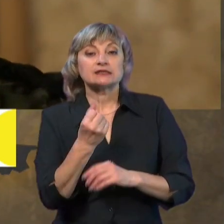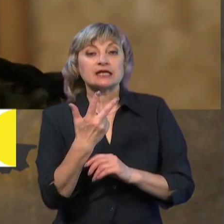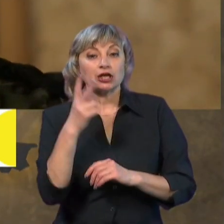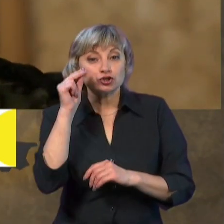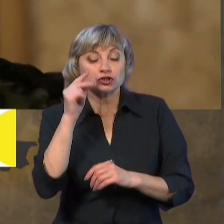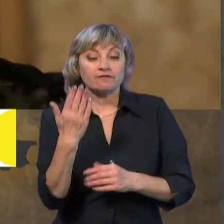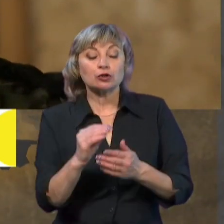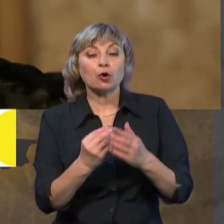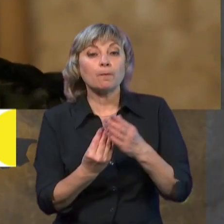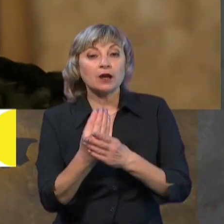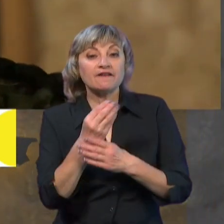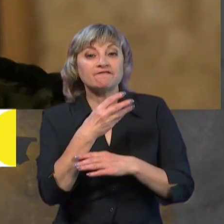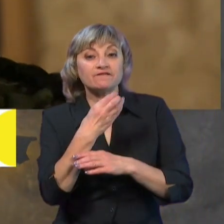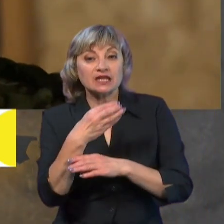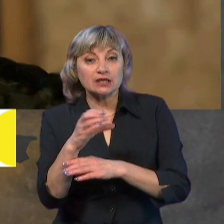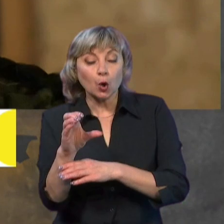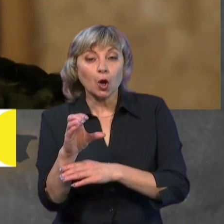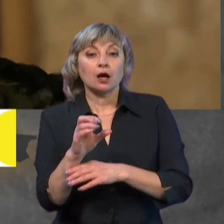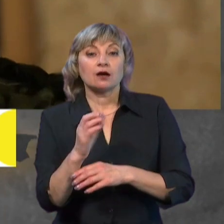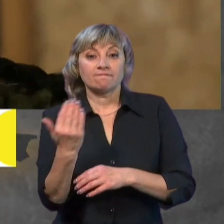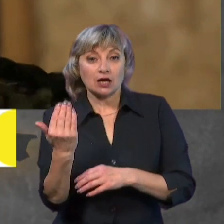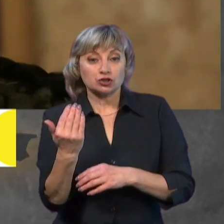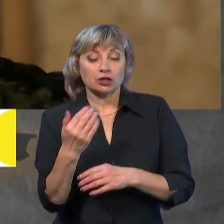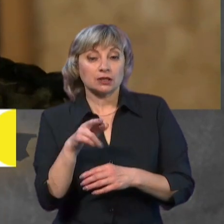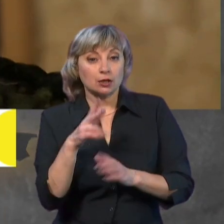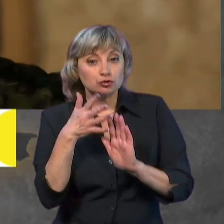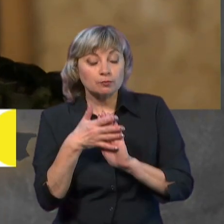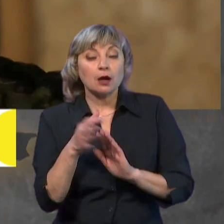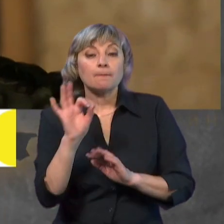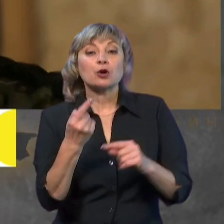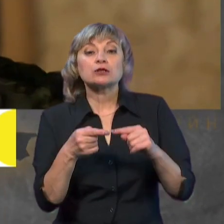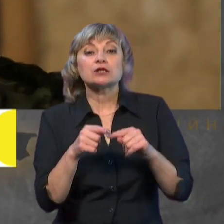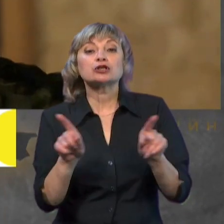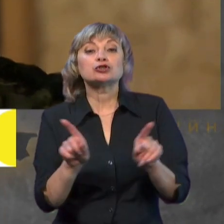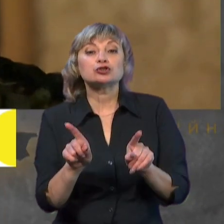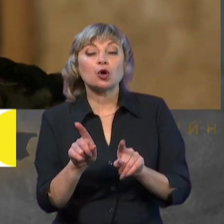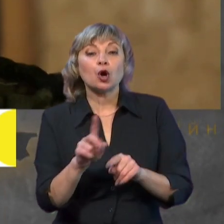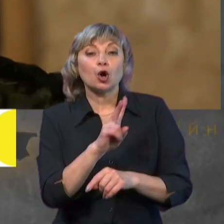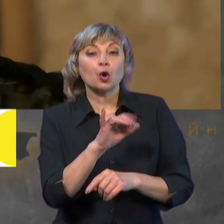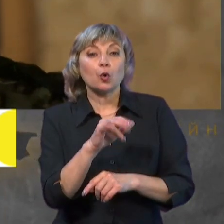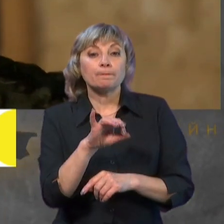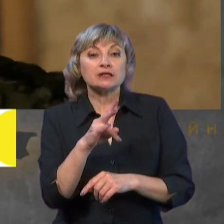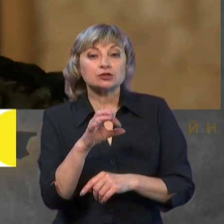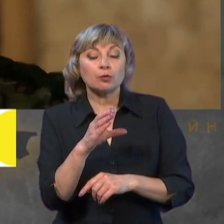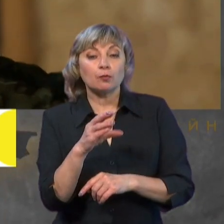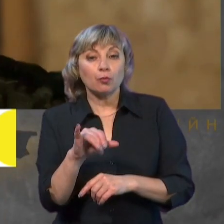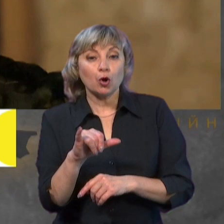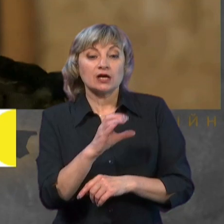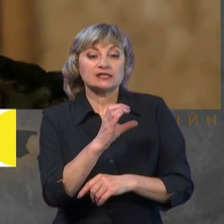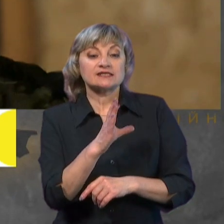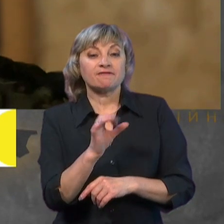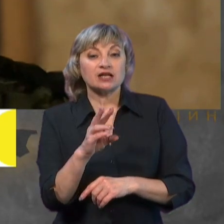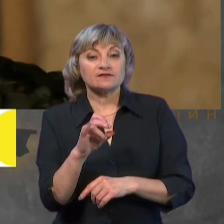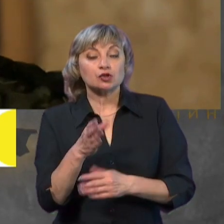опублікував відео, зокрема ваше, я так розумію, про те, що на Куп'янсько-Сватівському напрямку за